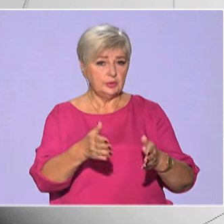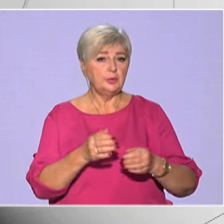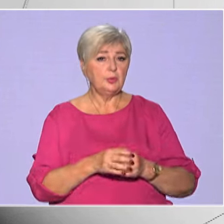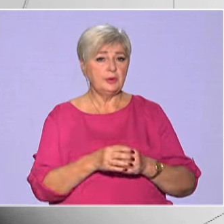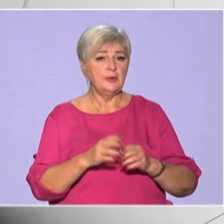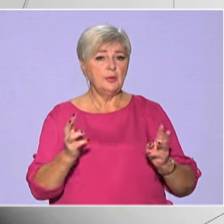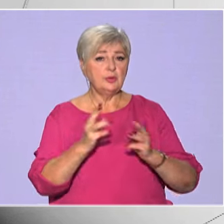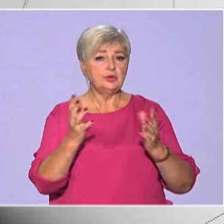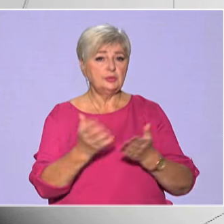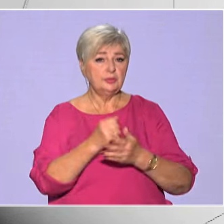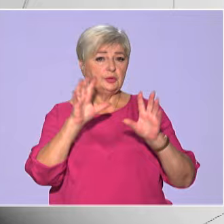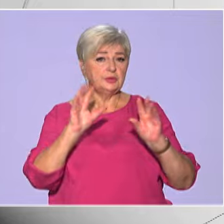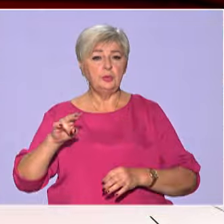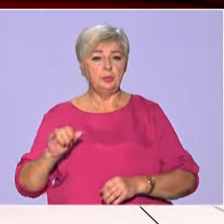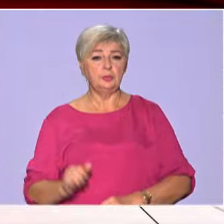Пожежу вдалося загасити.